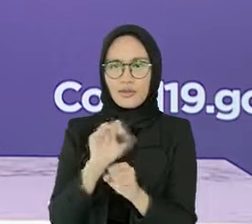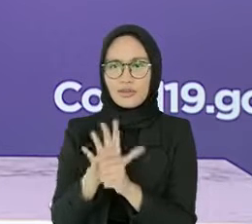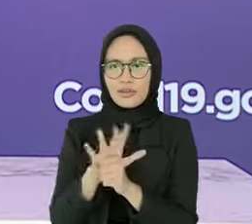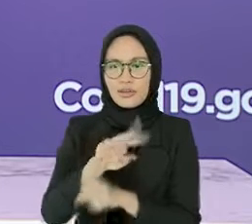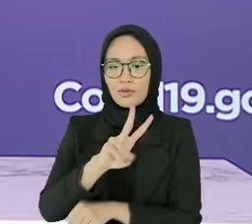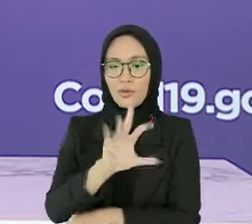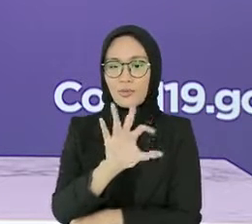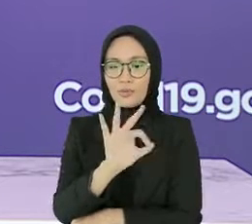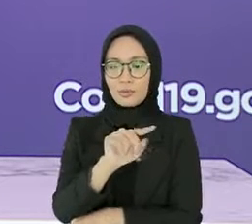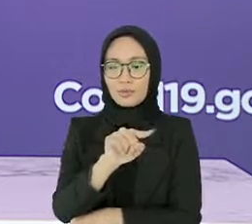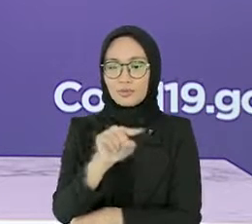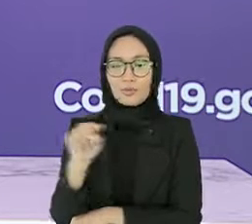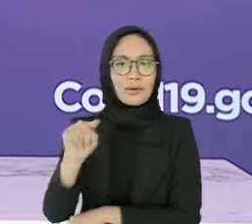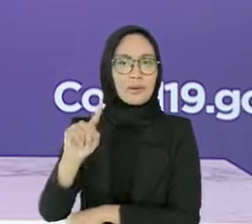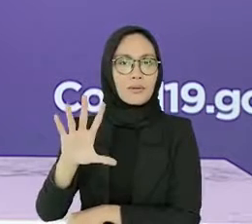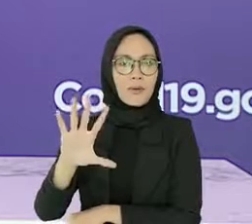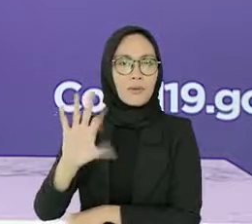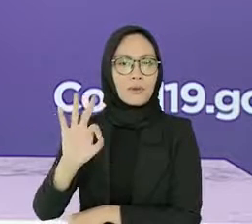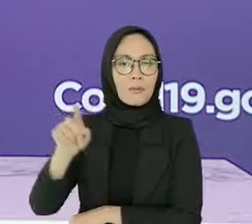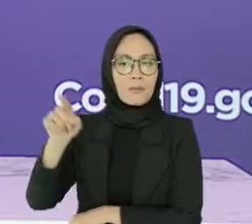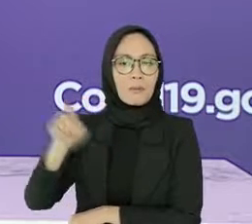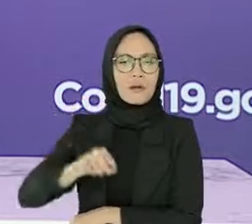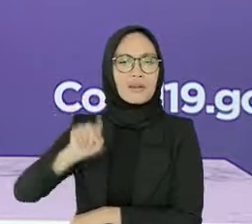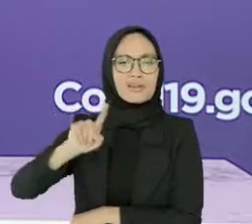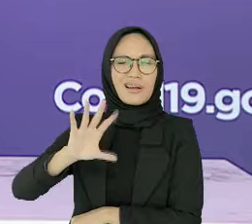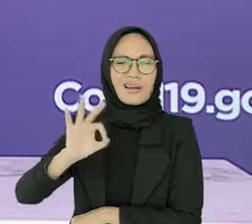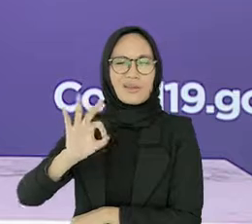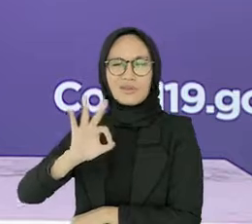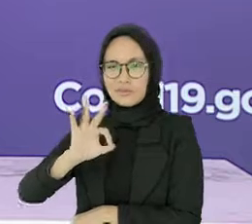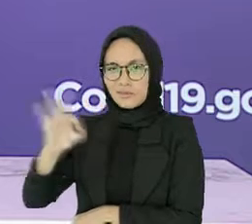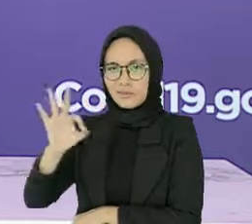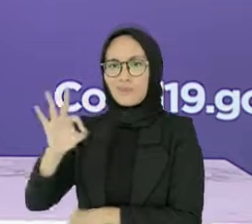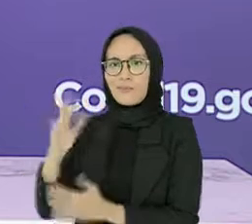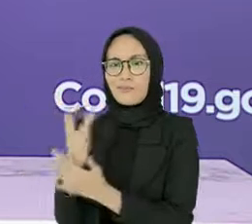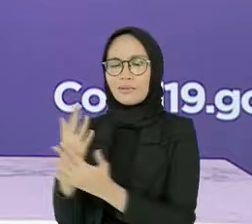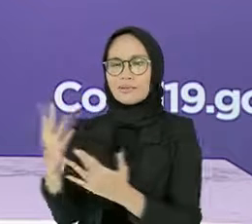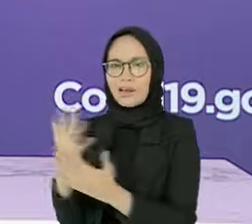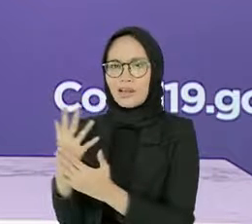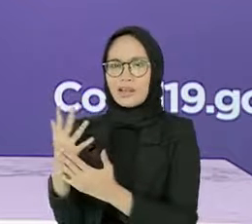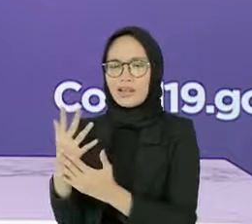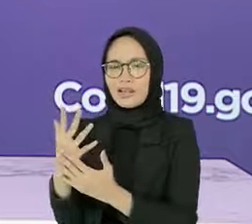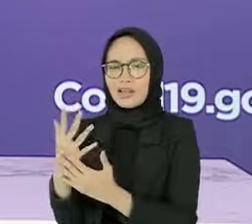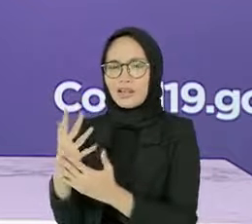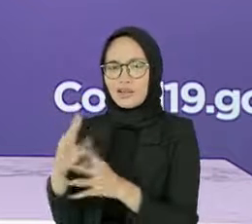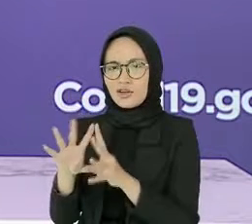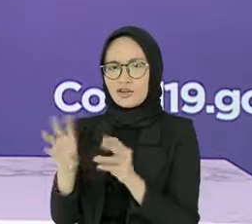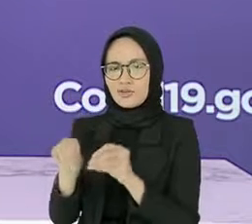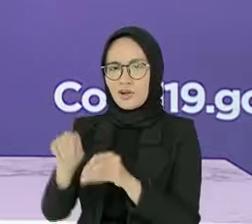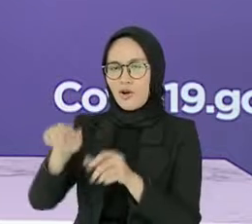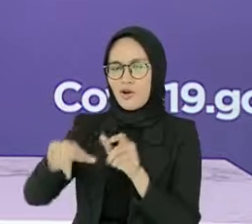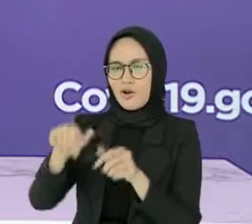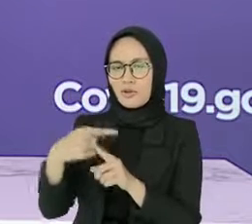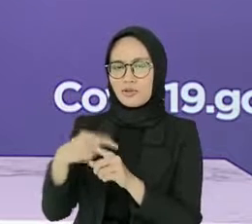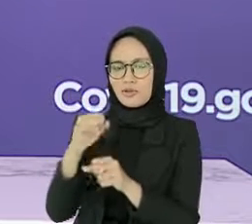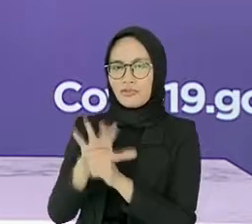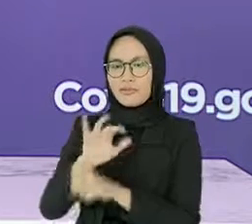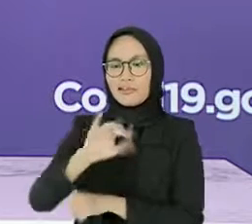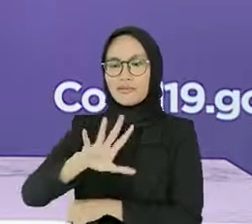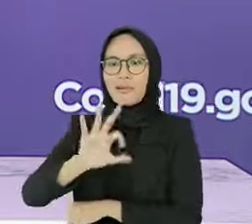20 sampai dengan 50 per 100 ribu penduduk dengan positivity rate kurang dari 5 persen.